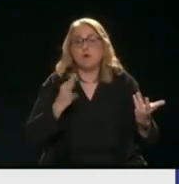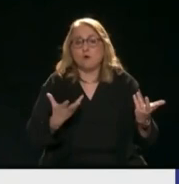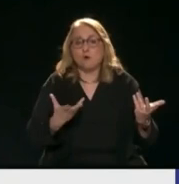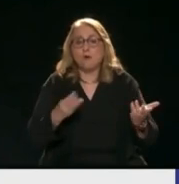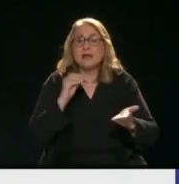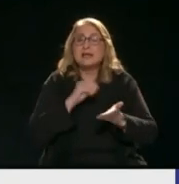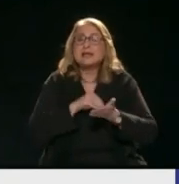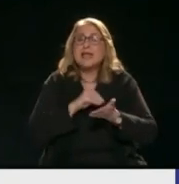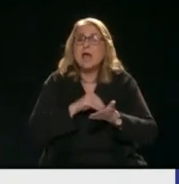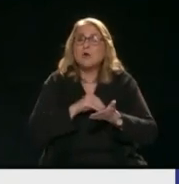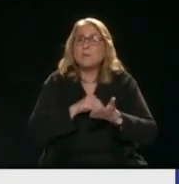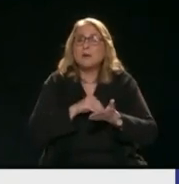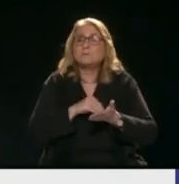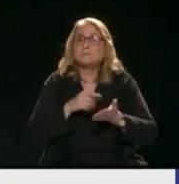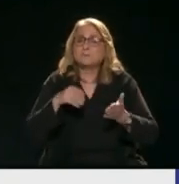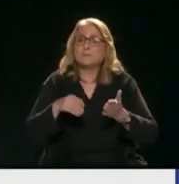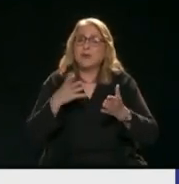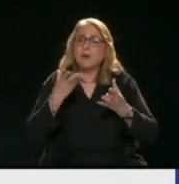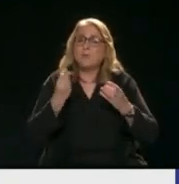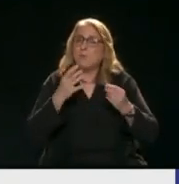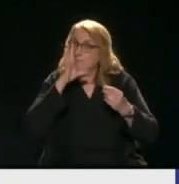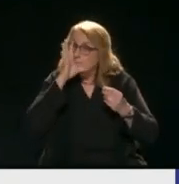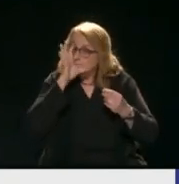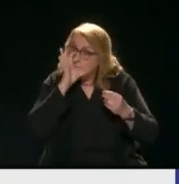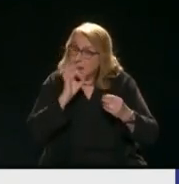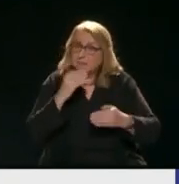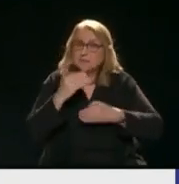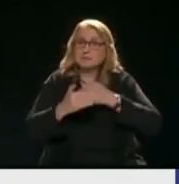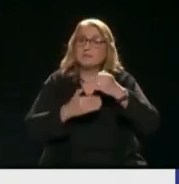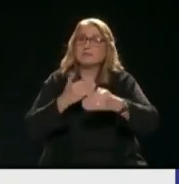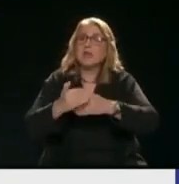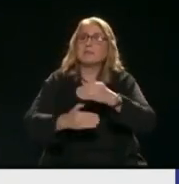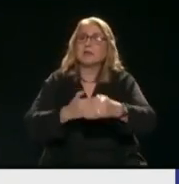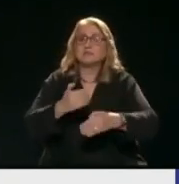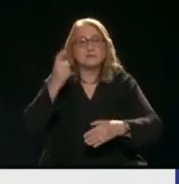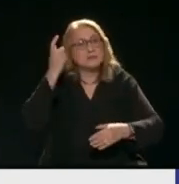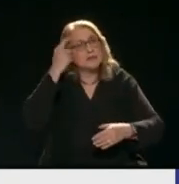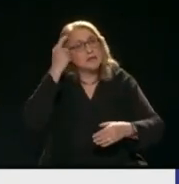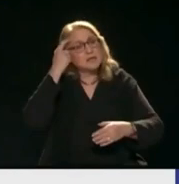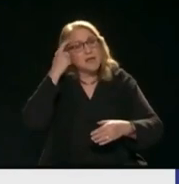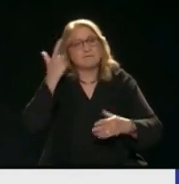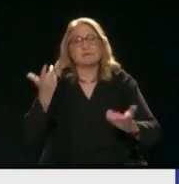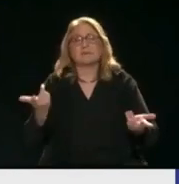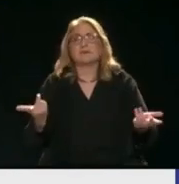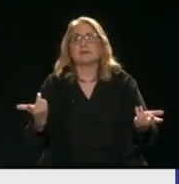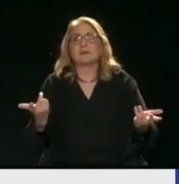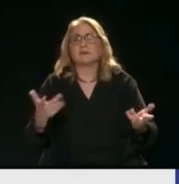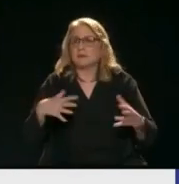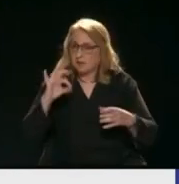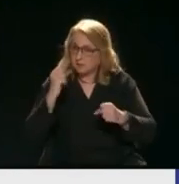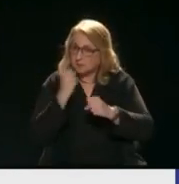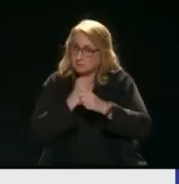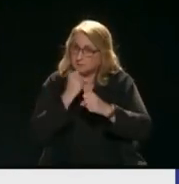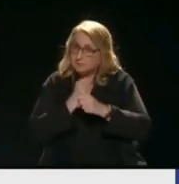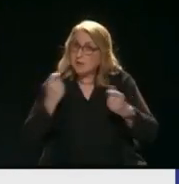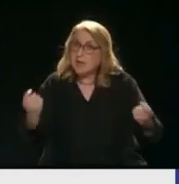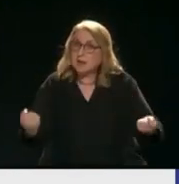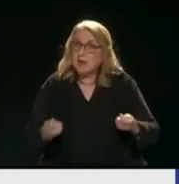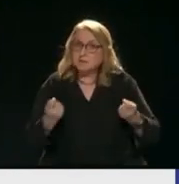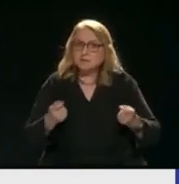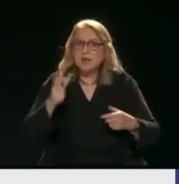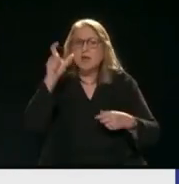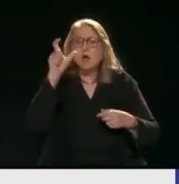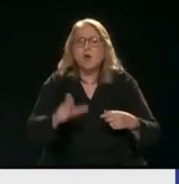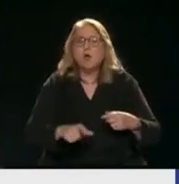από πραγματικές διαδικασίες Να καταλάβει και να κατανοήσει το ταλέντο του Να αρχίσει να εργάζεται Ο Έλληνας εργάζεται Δεν